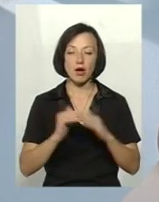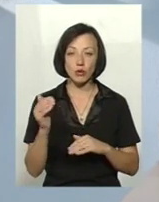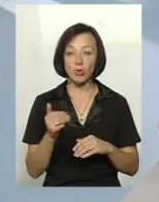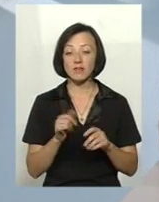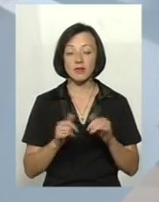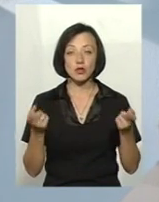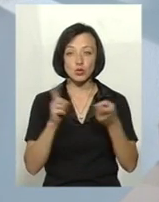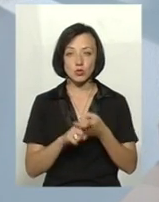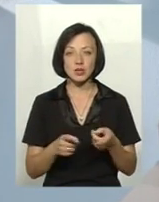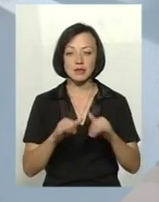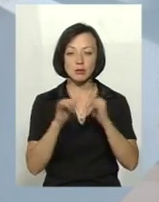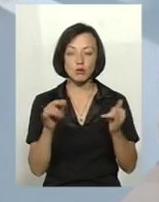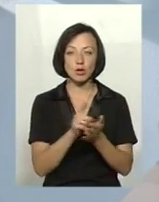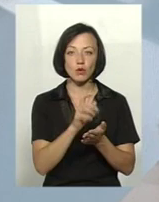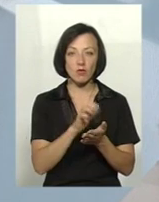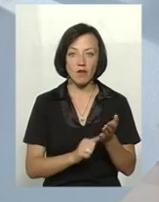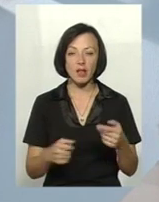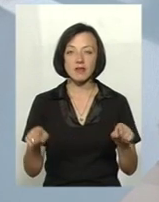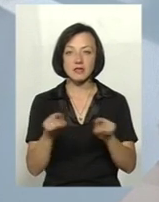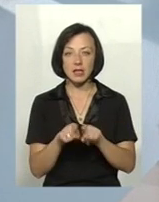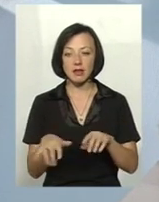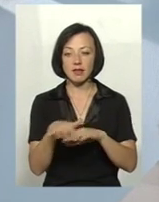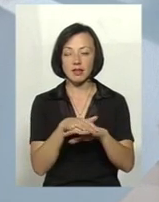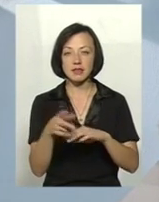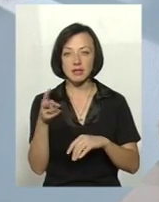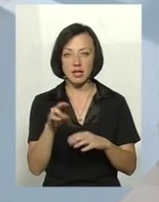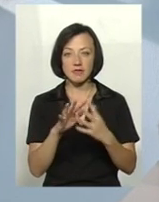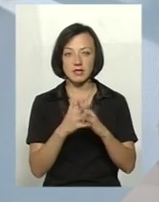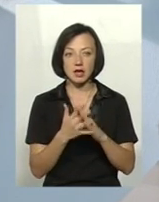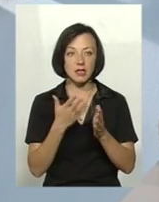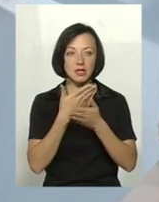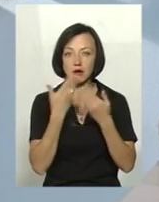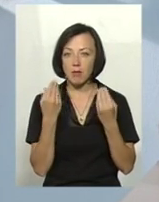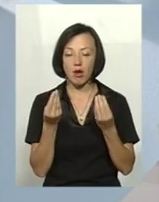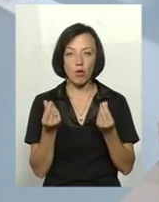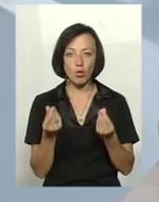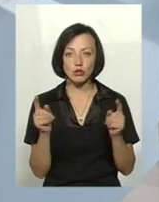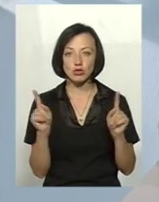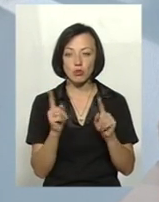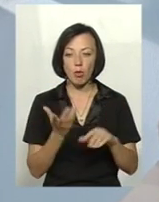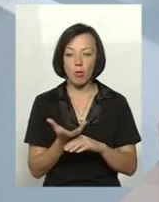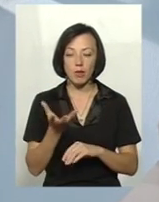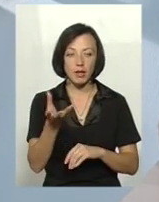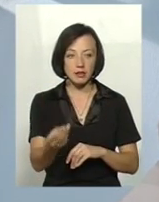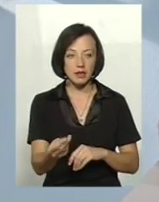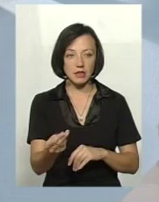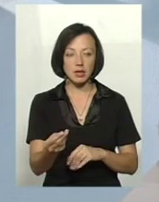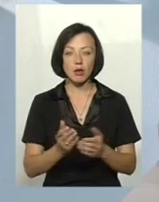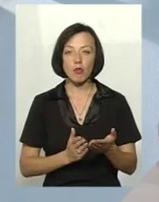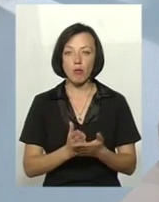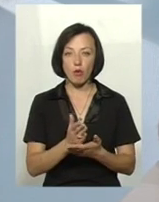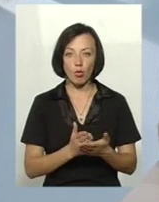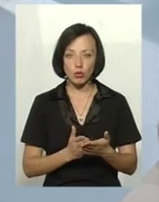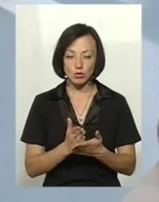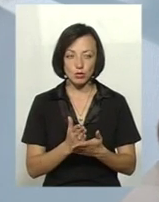тим, що збільшилось оподаткування, і все-таки населення в селі не має стільки коштів, щоб оплатити послуги,